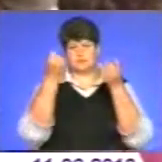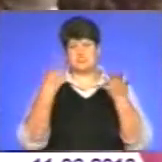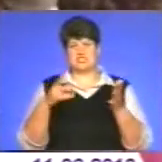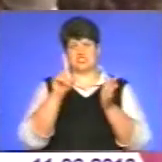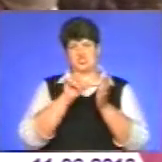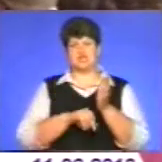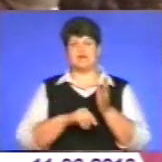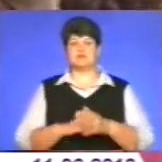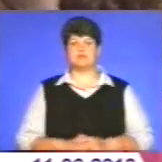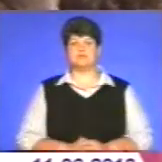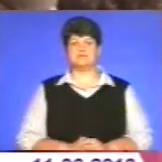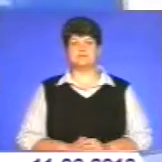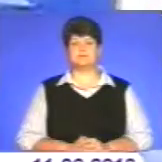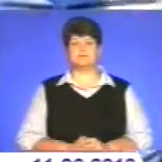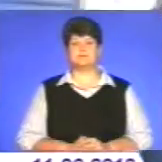дешевше.